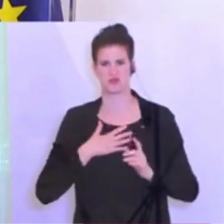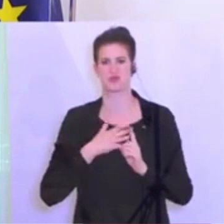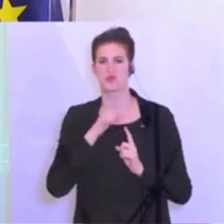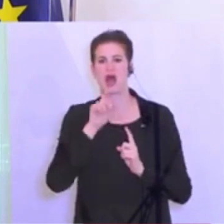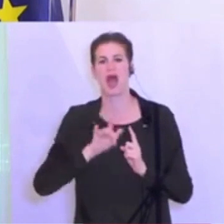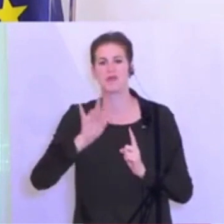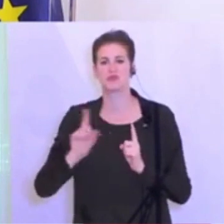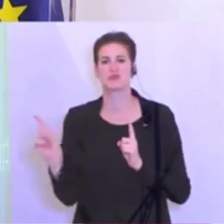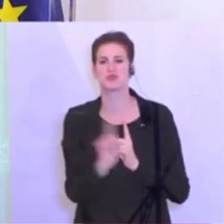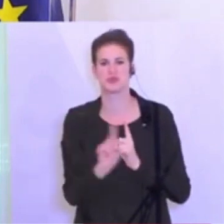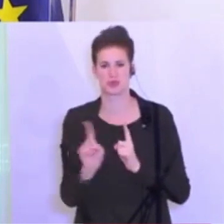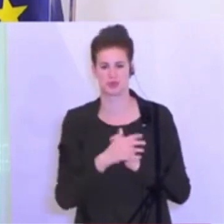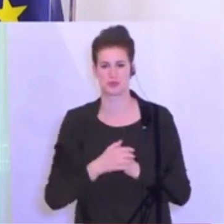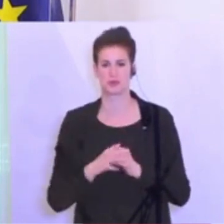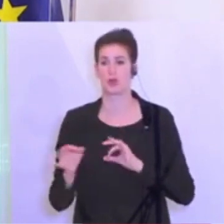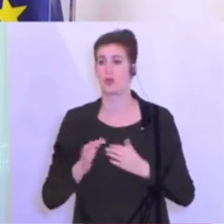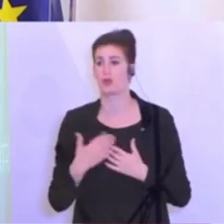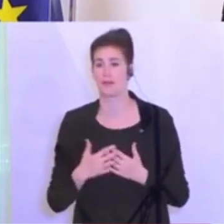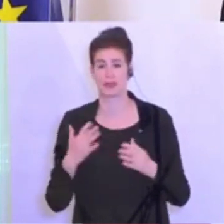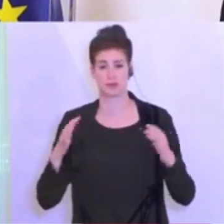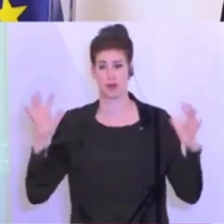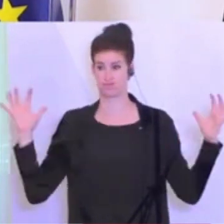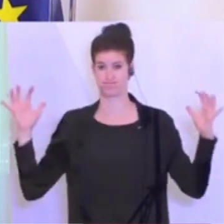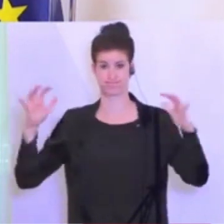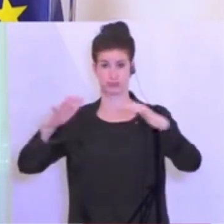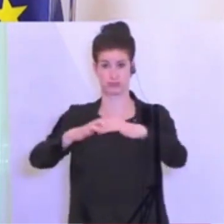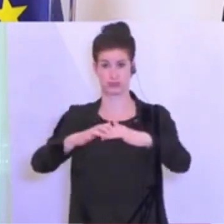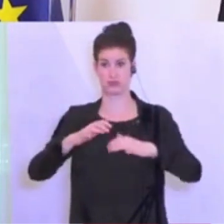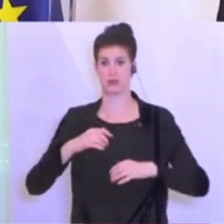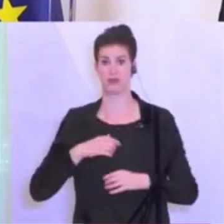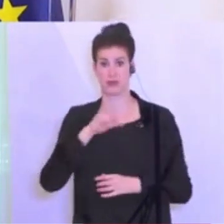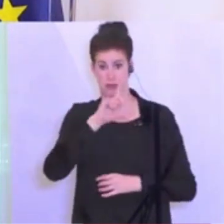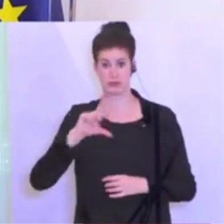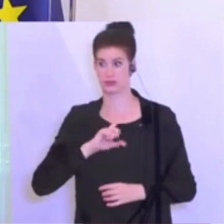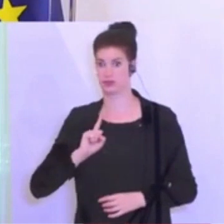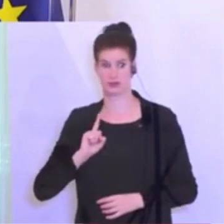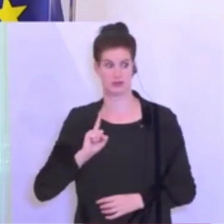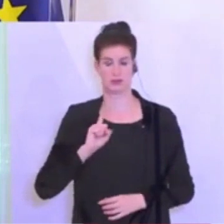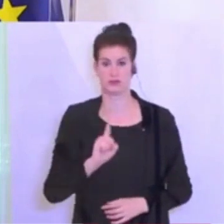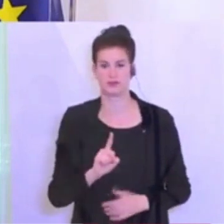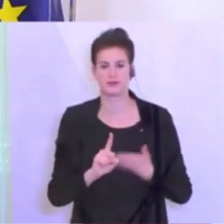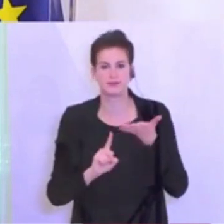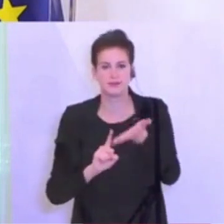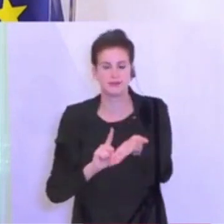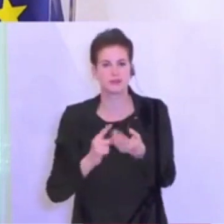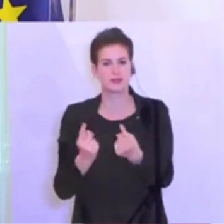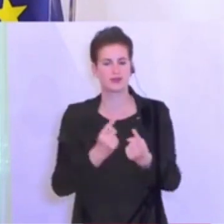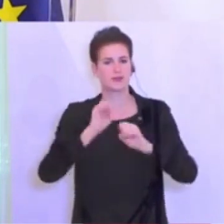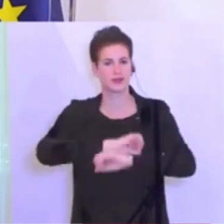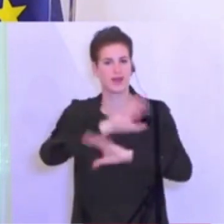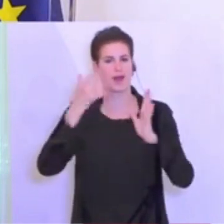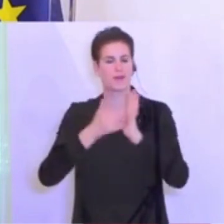ein Einsatz, der etwas mit einem Corona-Verdacht zu tun hat, naja, dann wird es sehr, sehr, sehr sinnvoll sein, wenn er den Mund-Nasen-Schutz